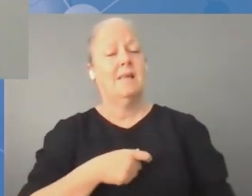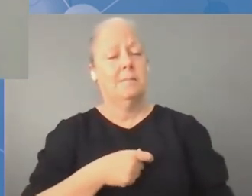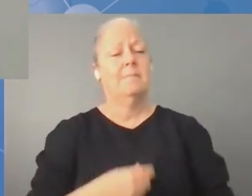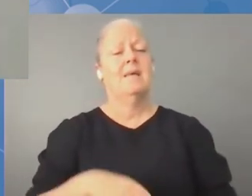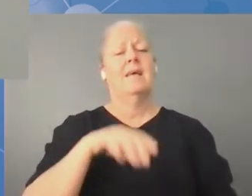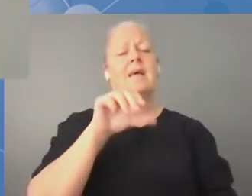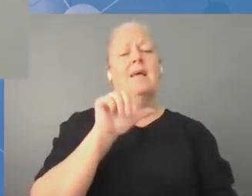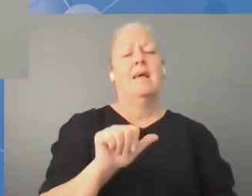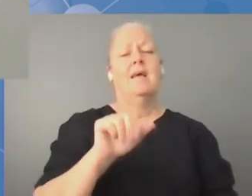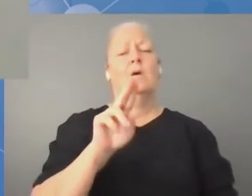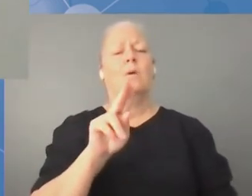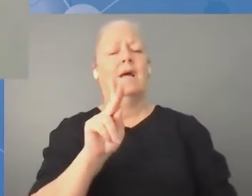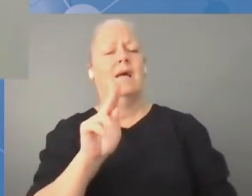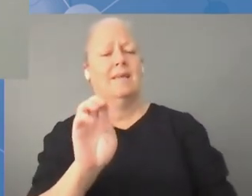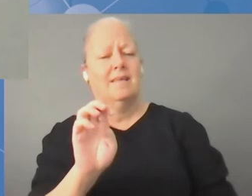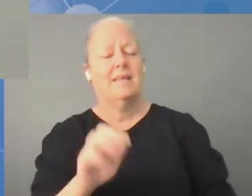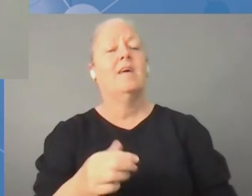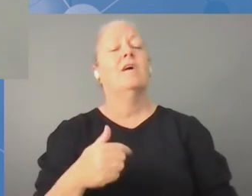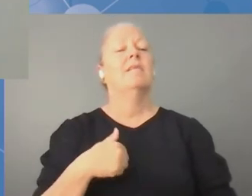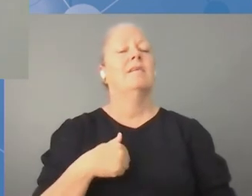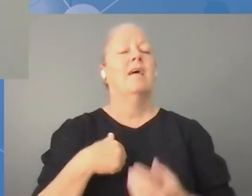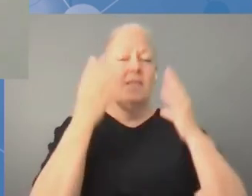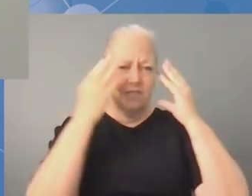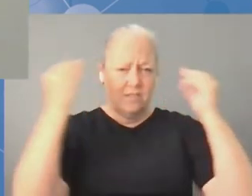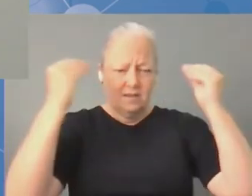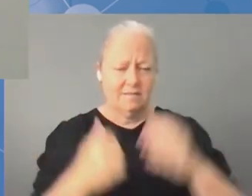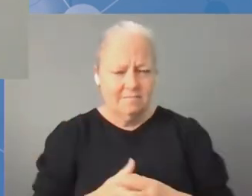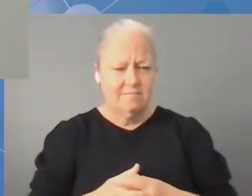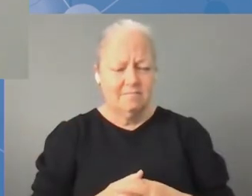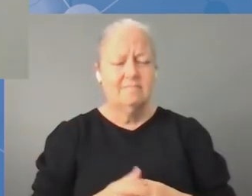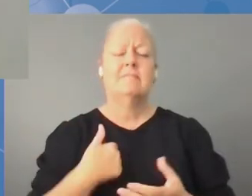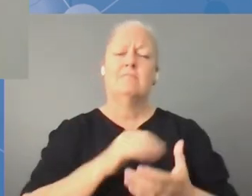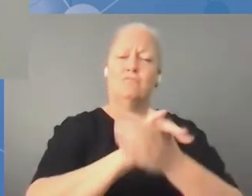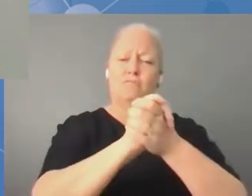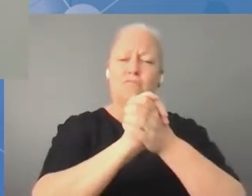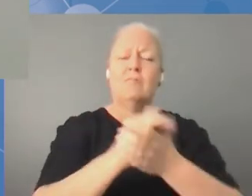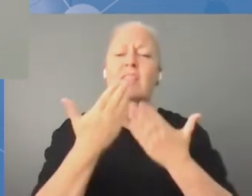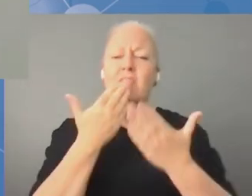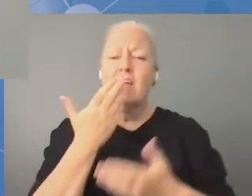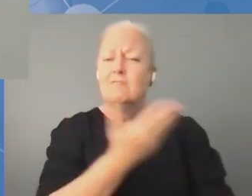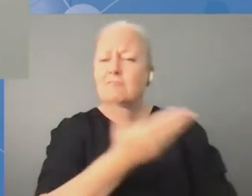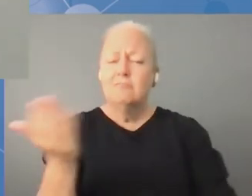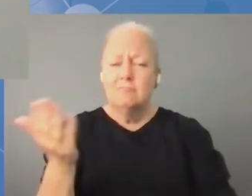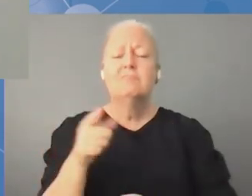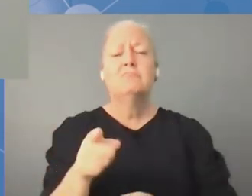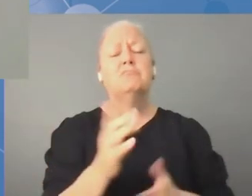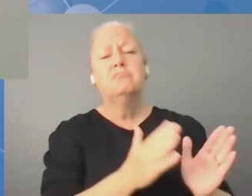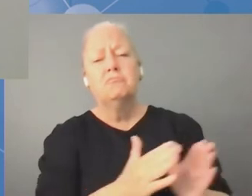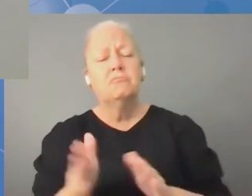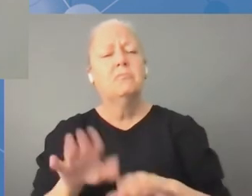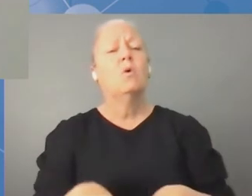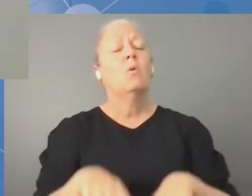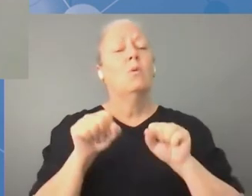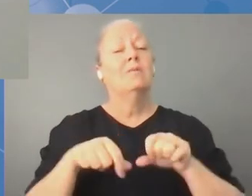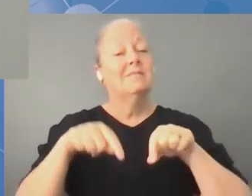Ja łączę się z państwem z Holandii. Chciałbym pogratulować gospodarzom za zorganizowanie tej konferencji w